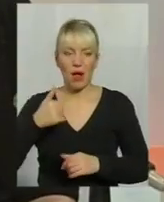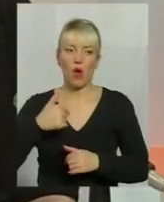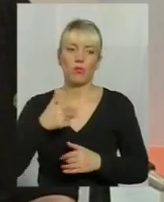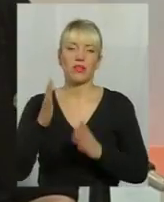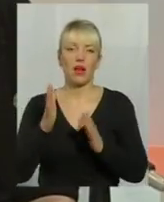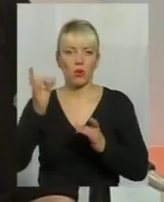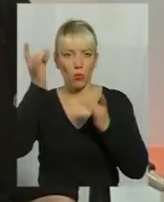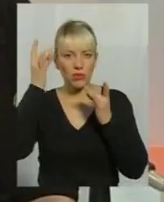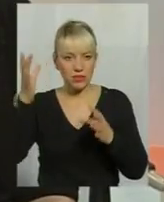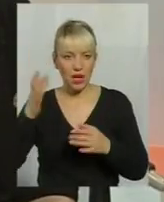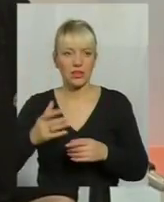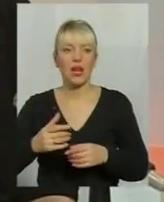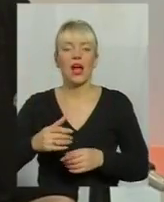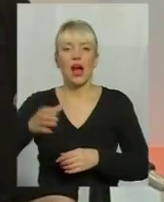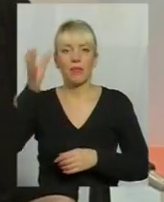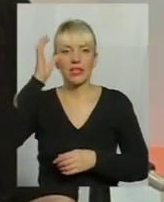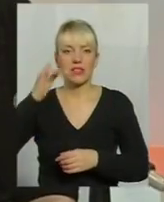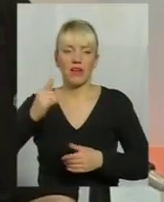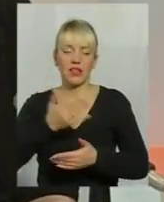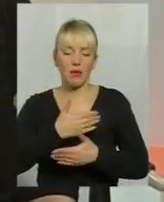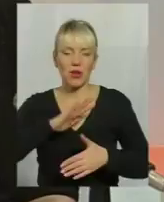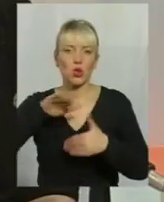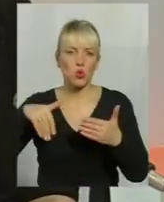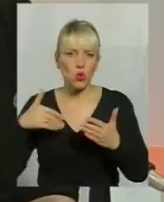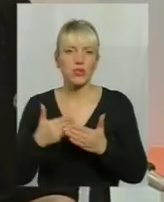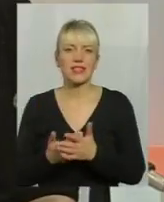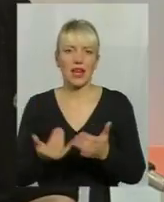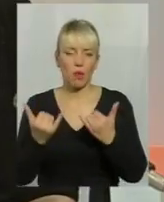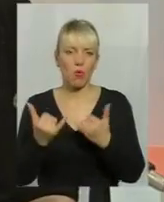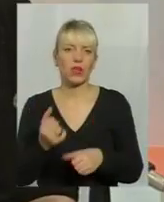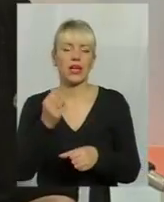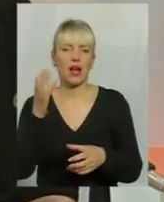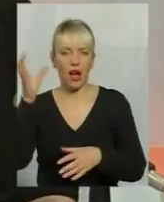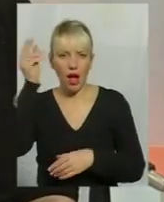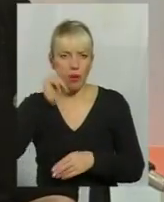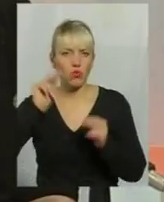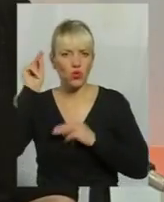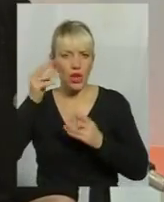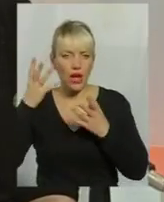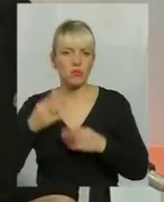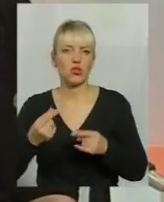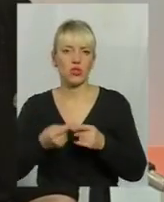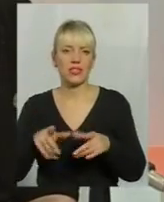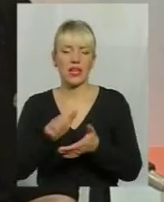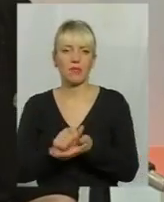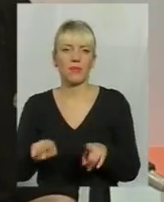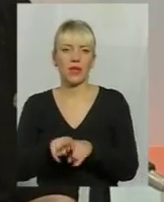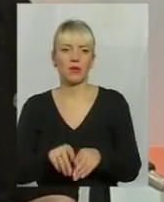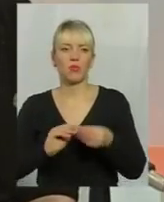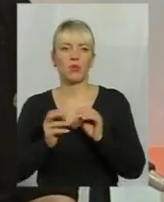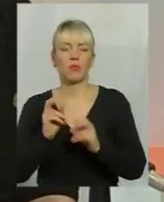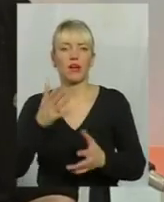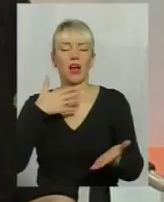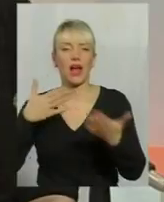пор обучаємся психотерапії, і займаємося такими проблемами, як отношення,